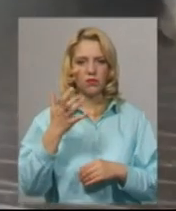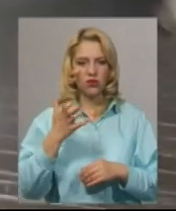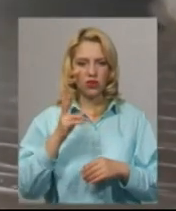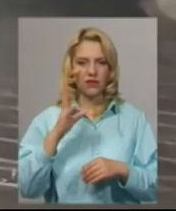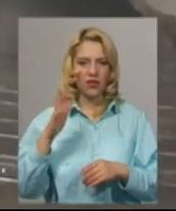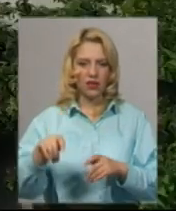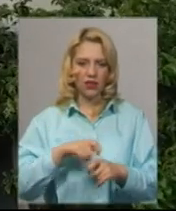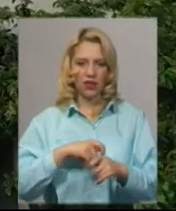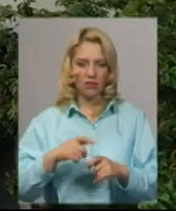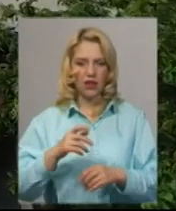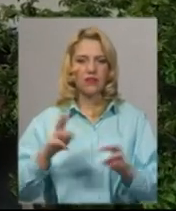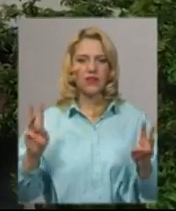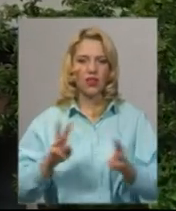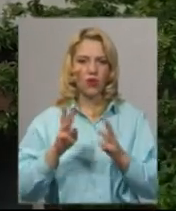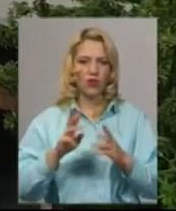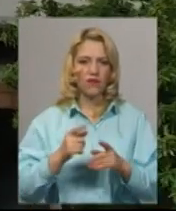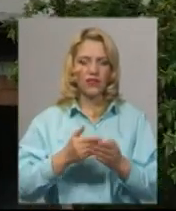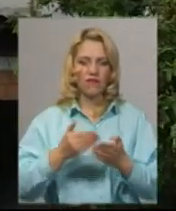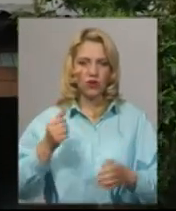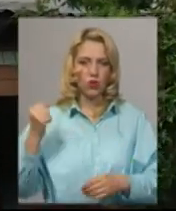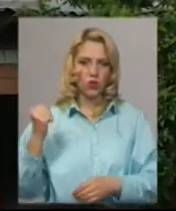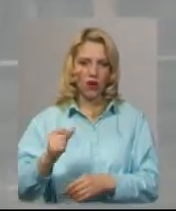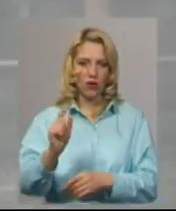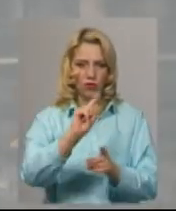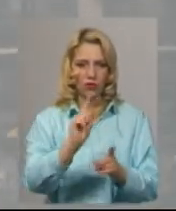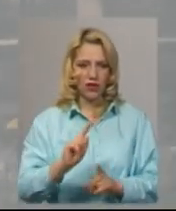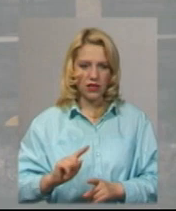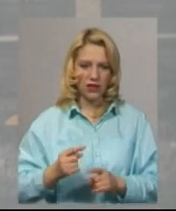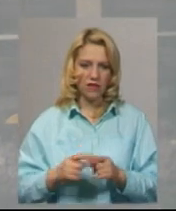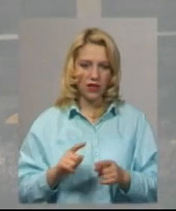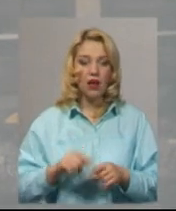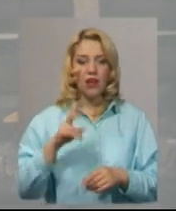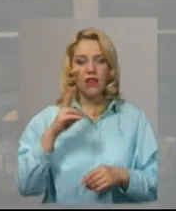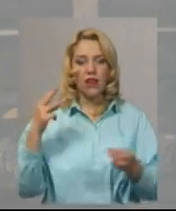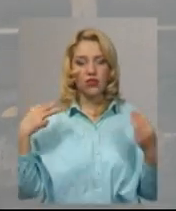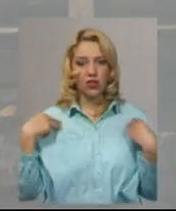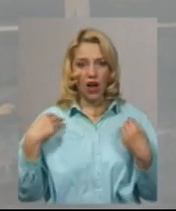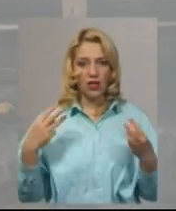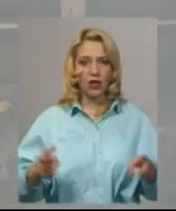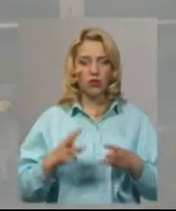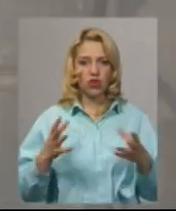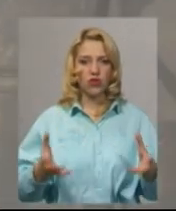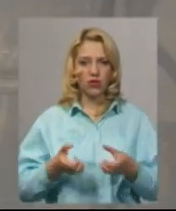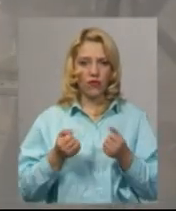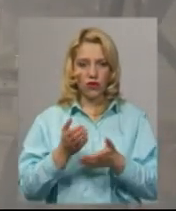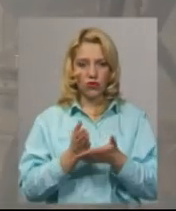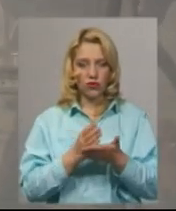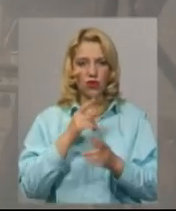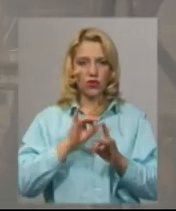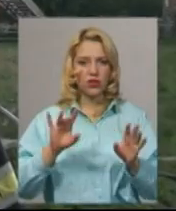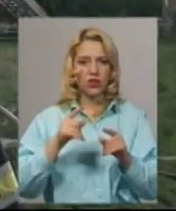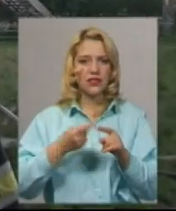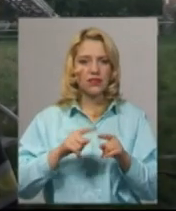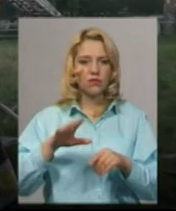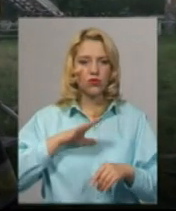удару блискавки під час грози. Начальник 17-ї державно-пожежної рятувальної частини Андрій Процун розповів, суспільному сталося це вчора близько 17-ї